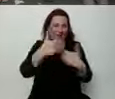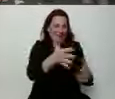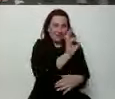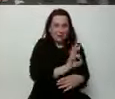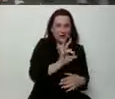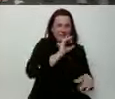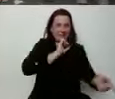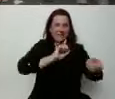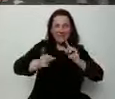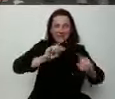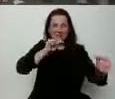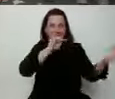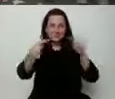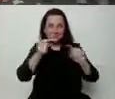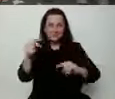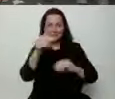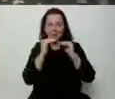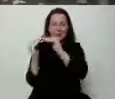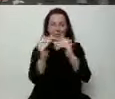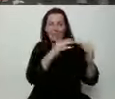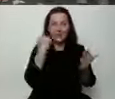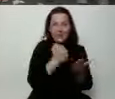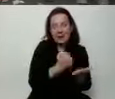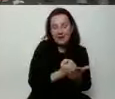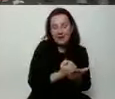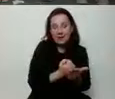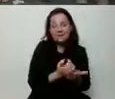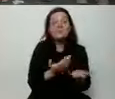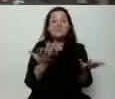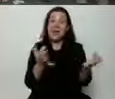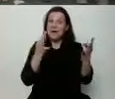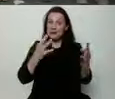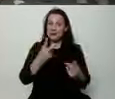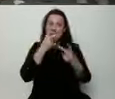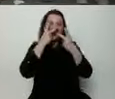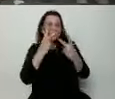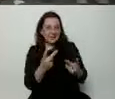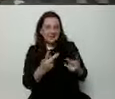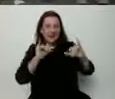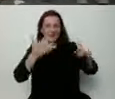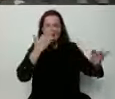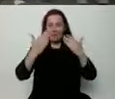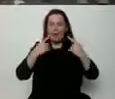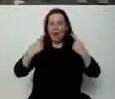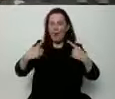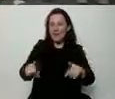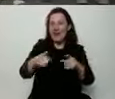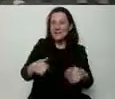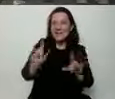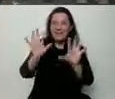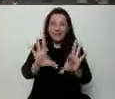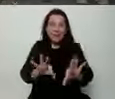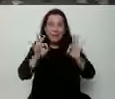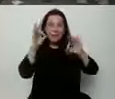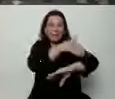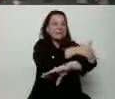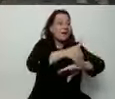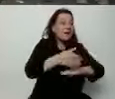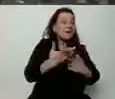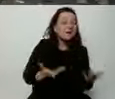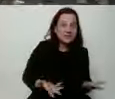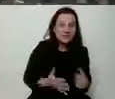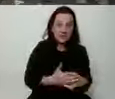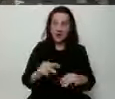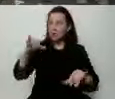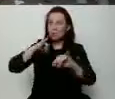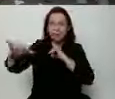na równych prawach. I dzisiaj oczywiście widzimy, jak wygląda organizacja wyborów za granicą, że ten rząd